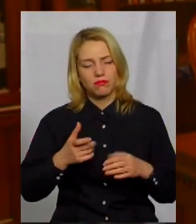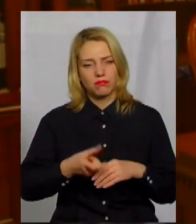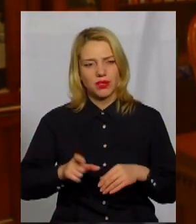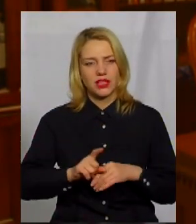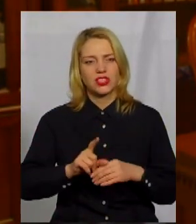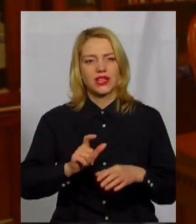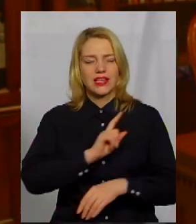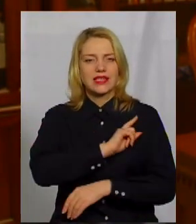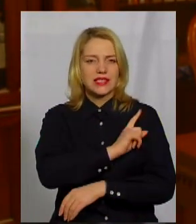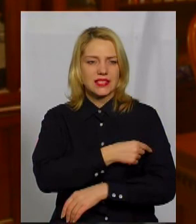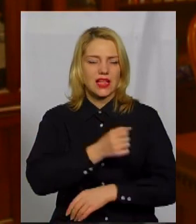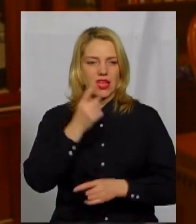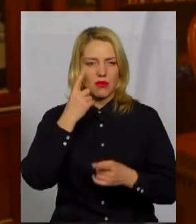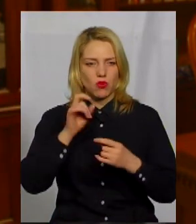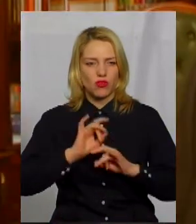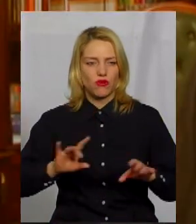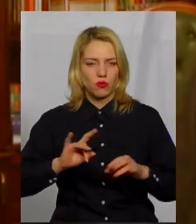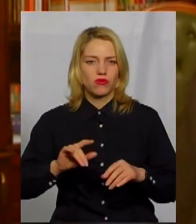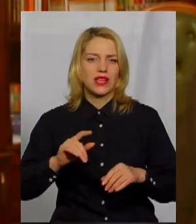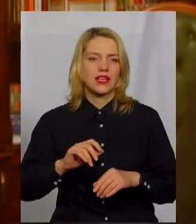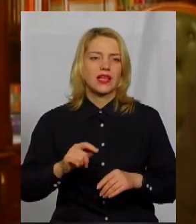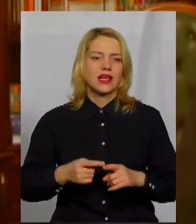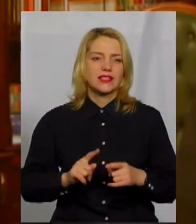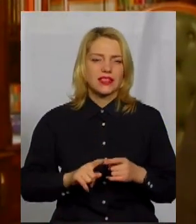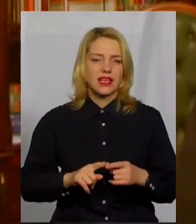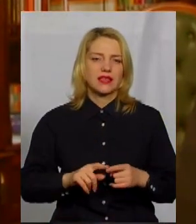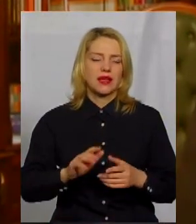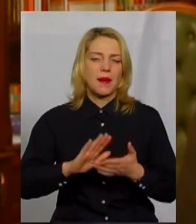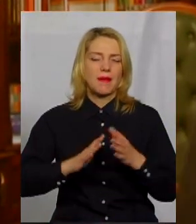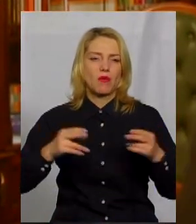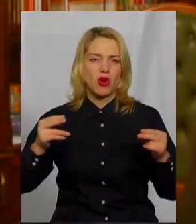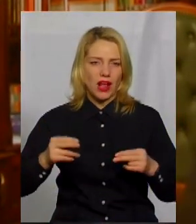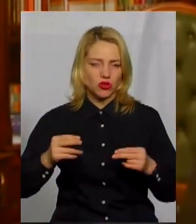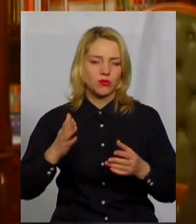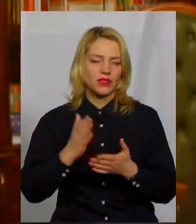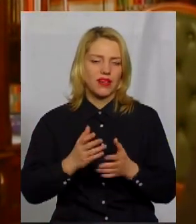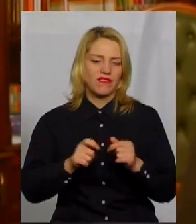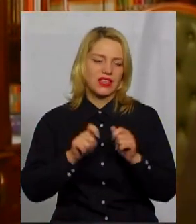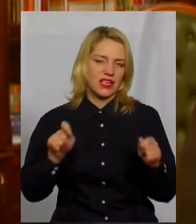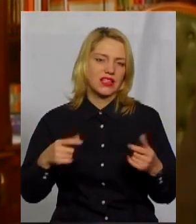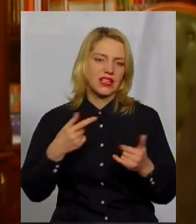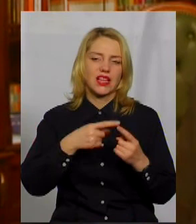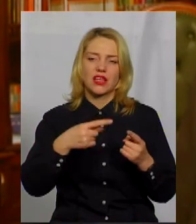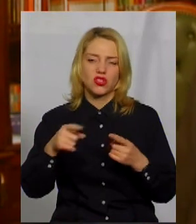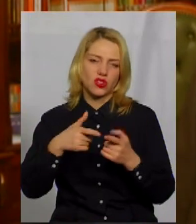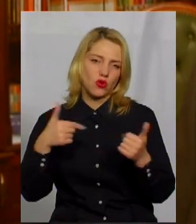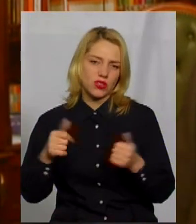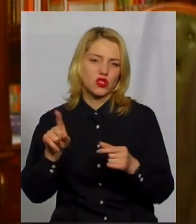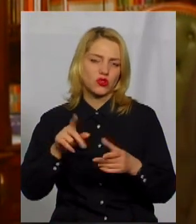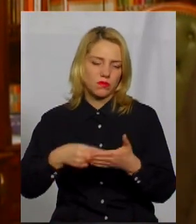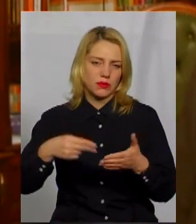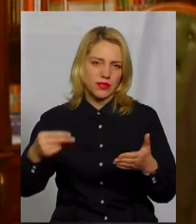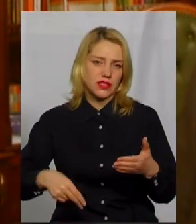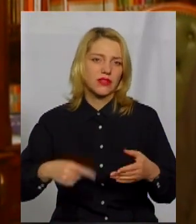проінформовано і організаційно спроможне. Меморандум є відкритим для підписання іншими громадськими організаціями, він буде розміщений на